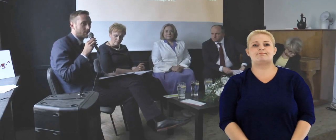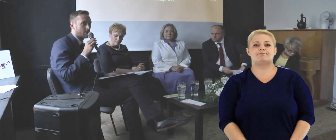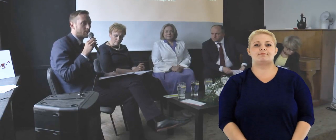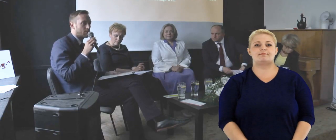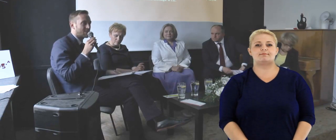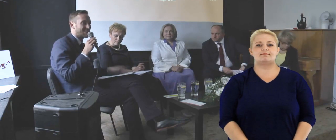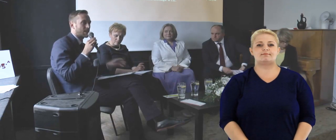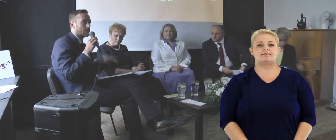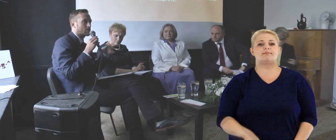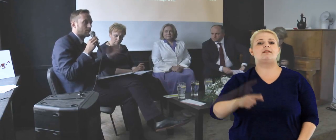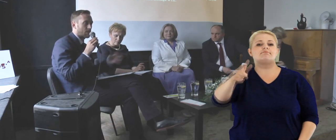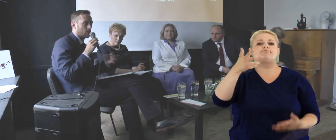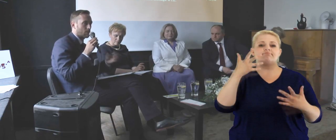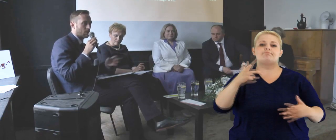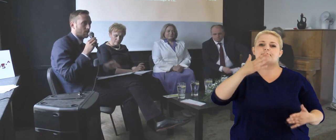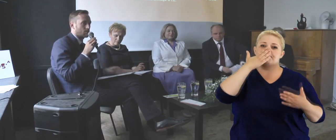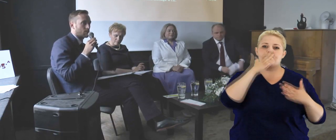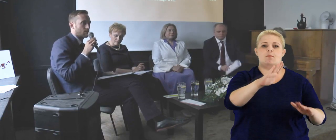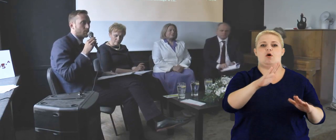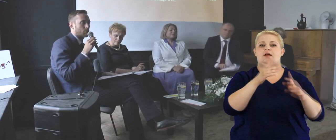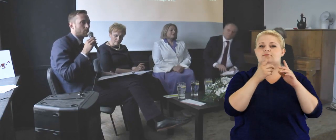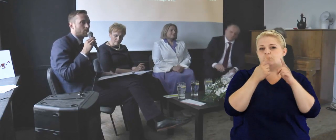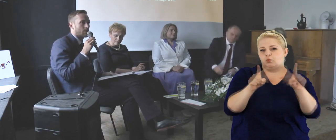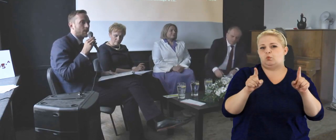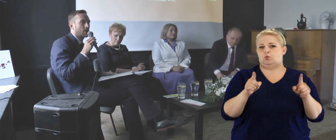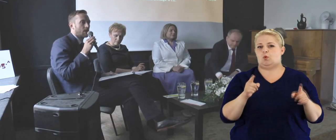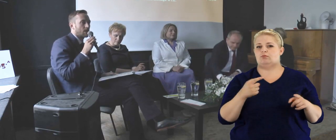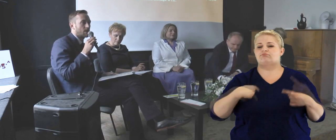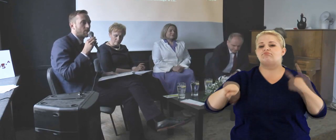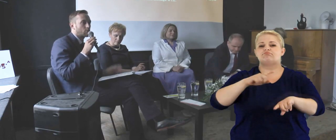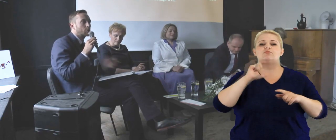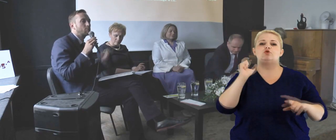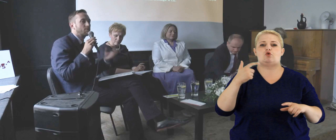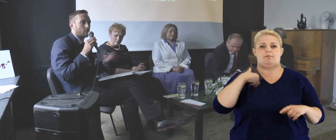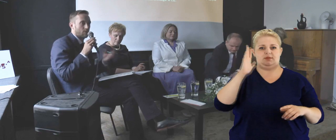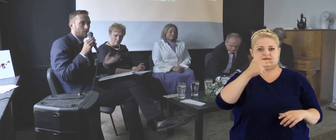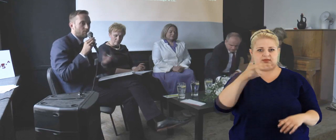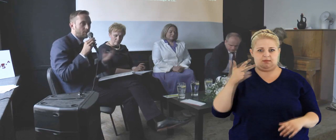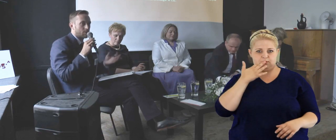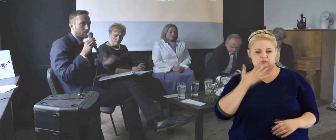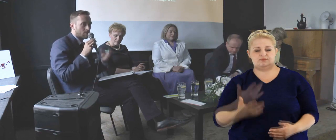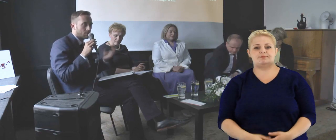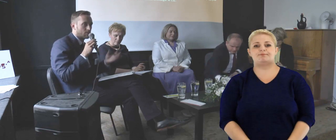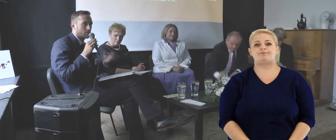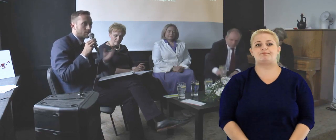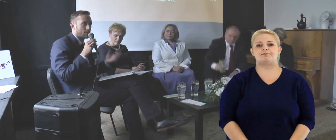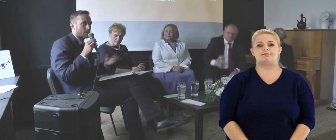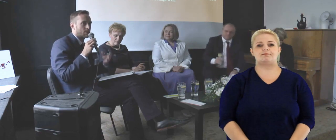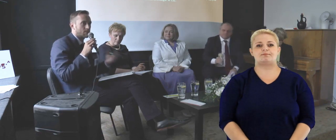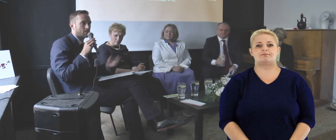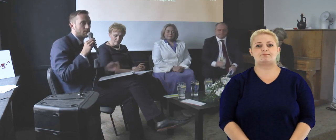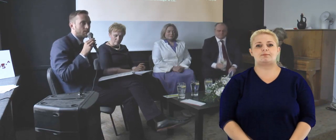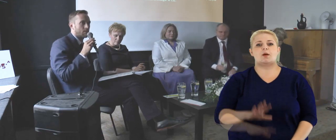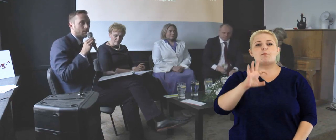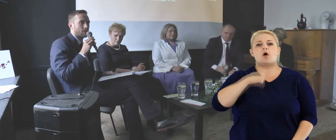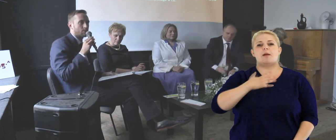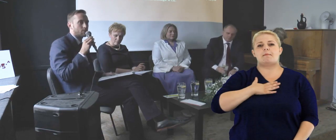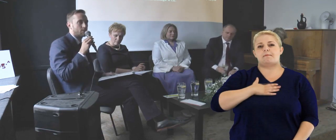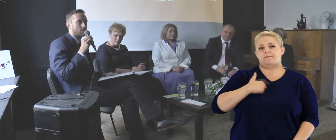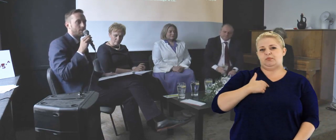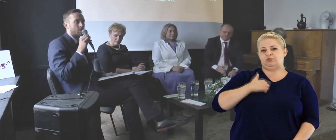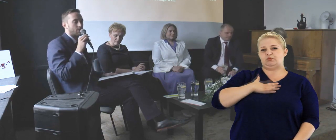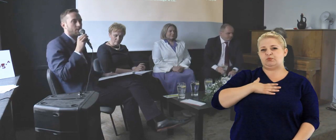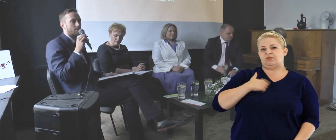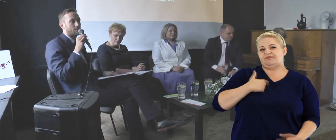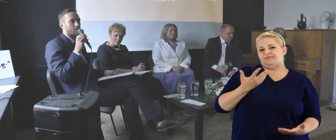Europejskiej, żeby zarysowała nam pokrótce, o czym my w ogóle mówimy, bo, bo niestety ja mam